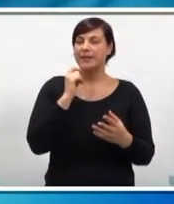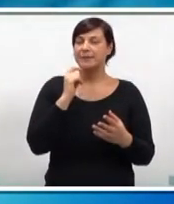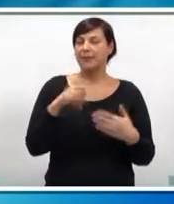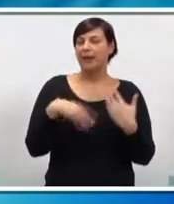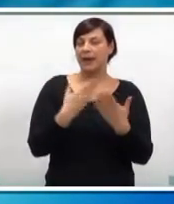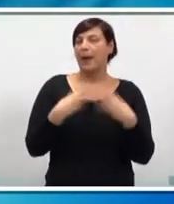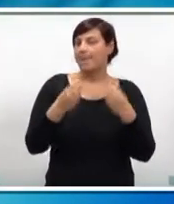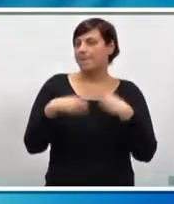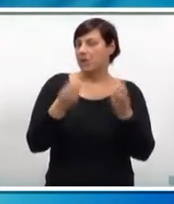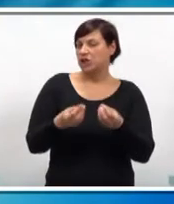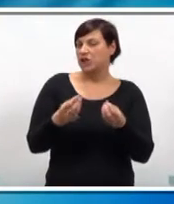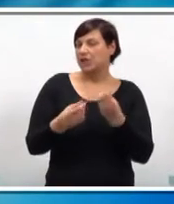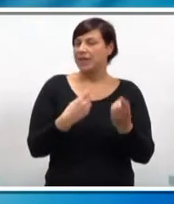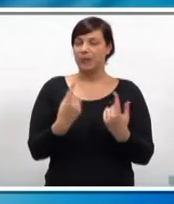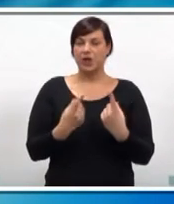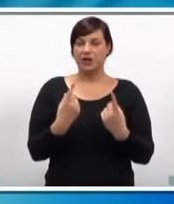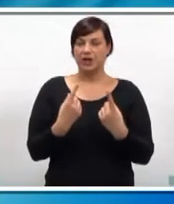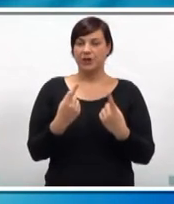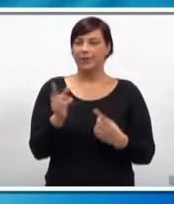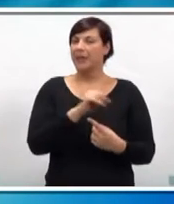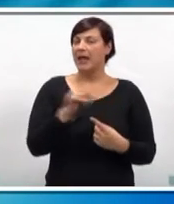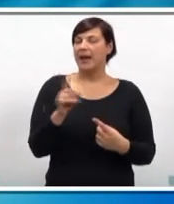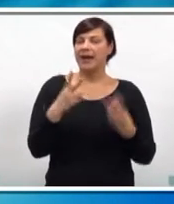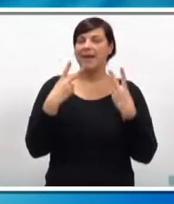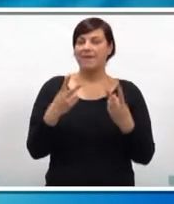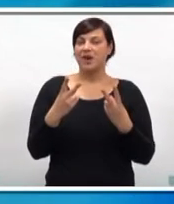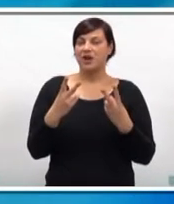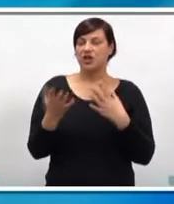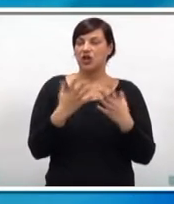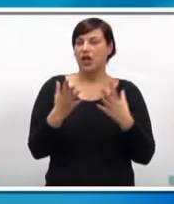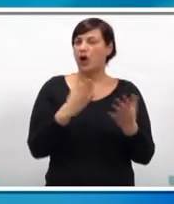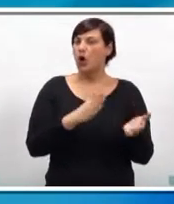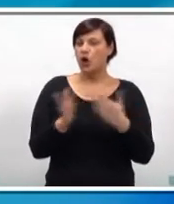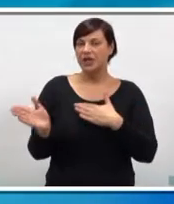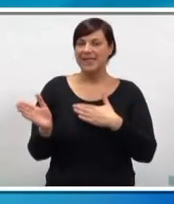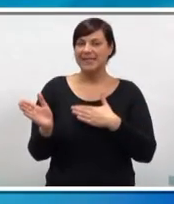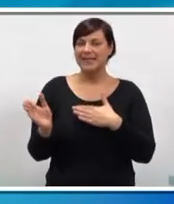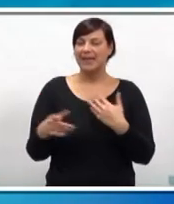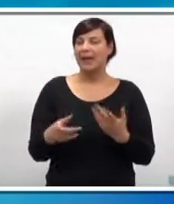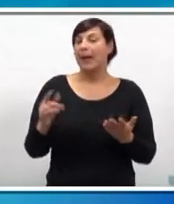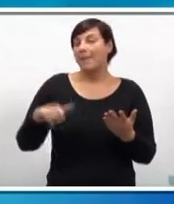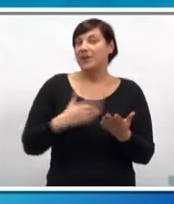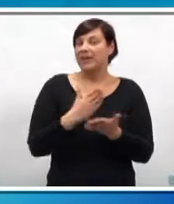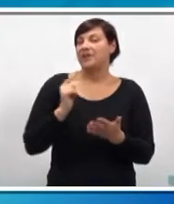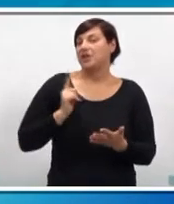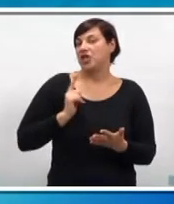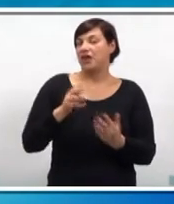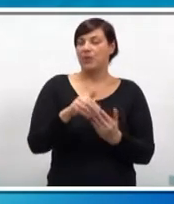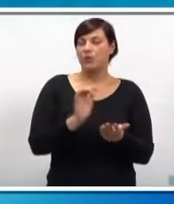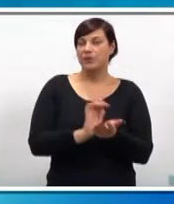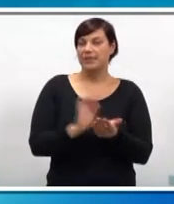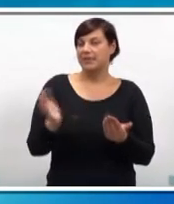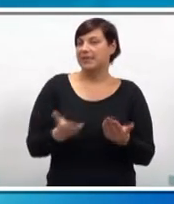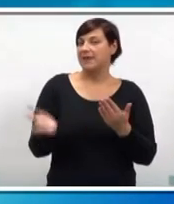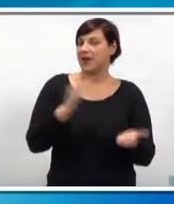pojašnjava kako je riječ o puno složenijem procesu. Nije ovdje važno to neko izvanjsko odricanje, pa onda jedva čekamo uskrsk kako bismo